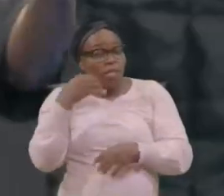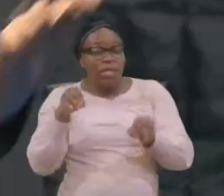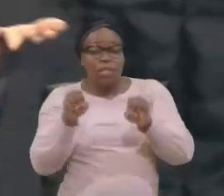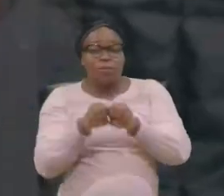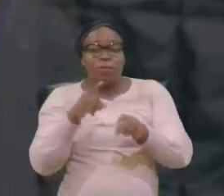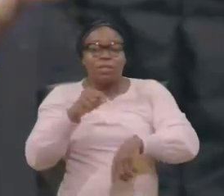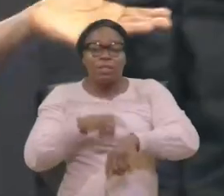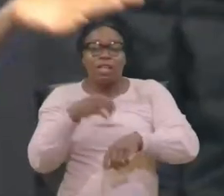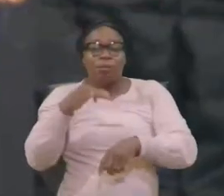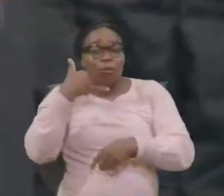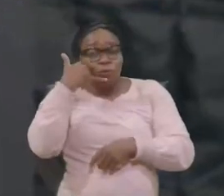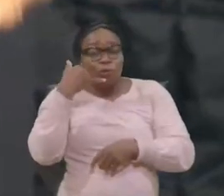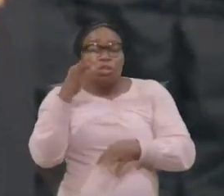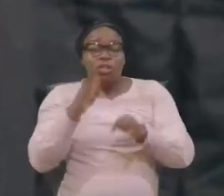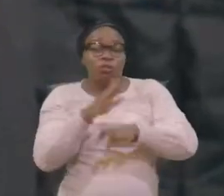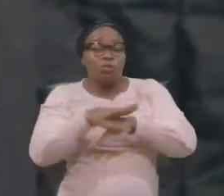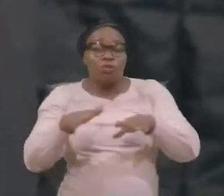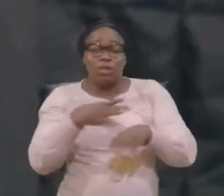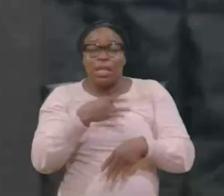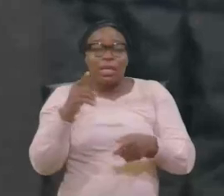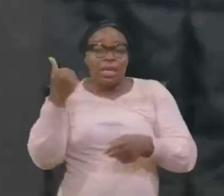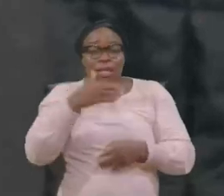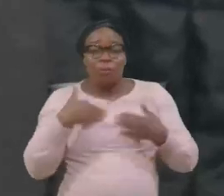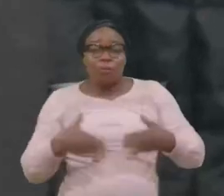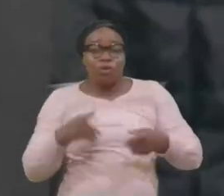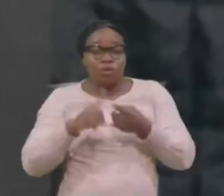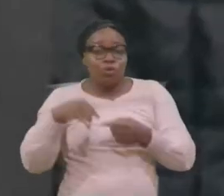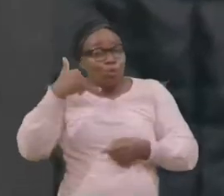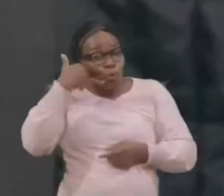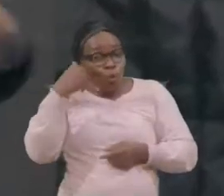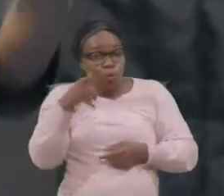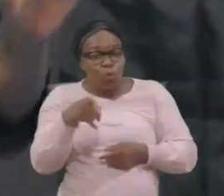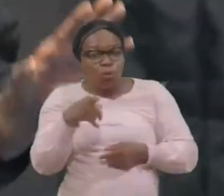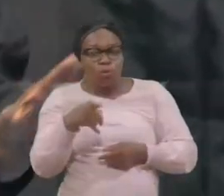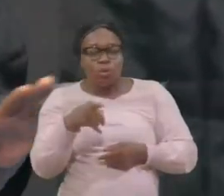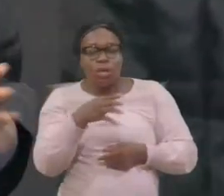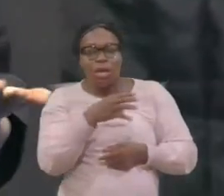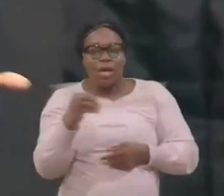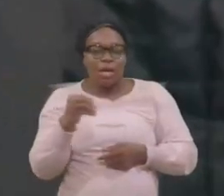téléphoner c'est un moment que quelqu'un t'atteigne et te parle et t'enseigne